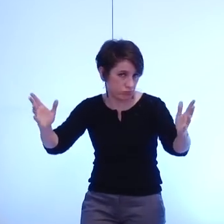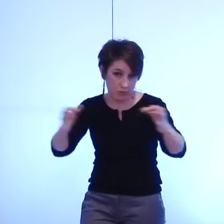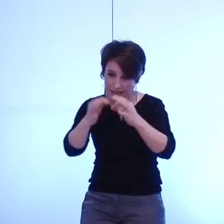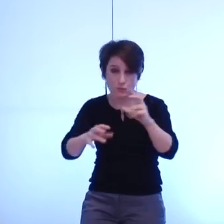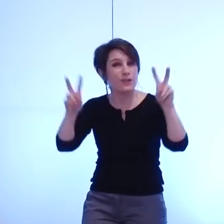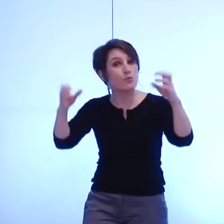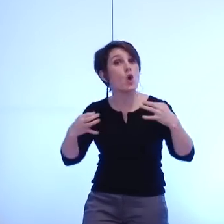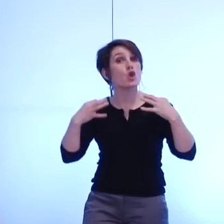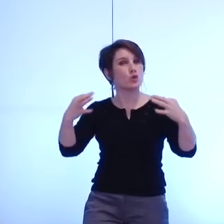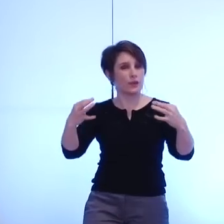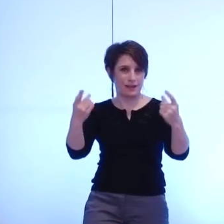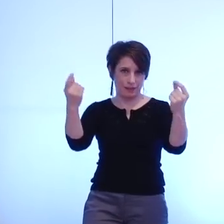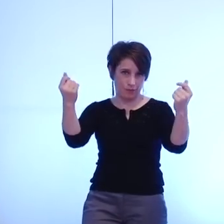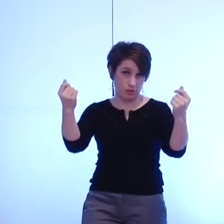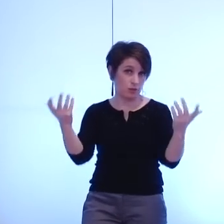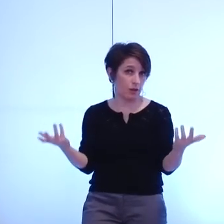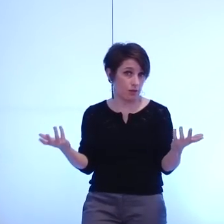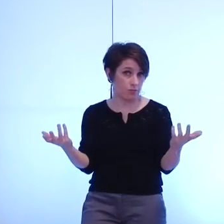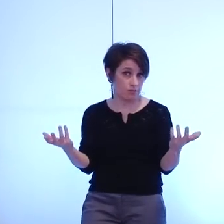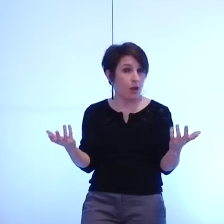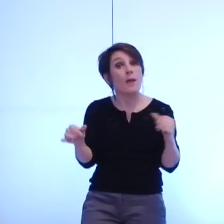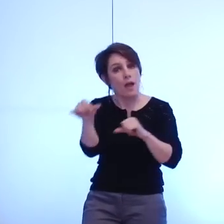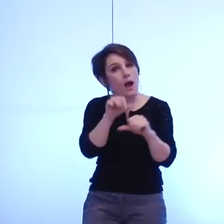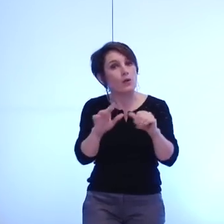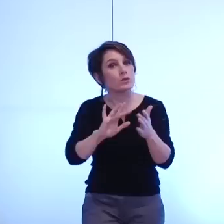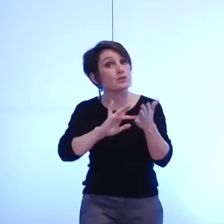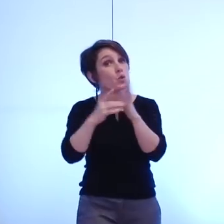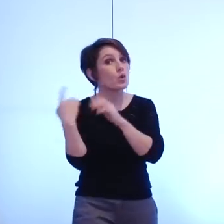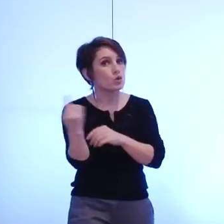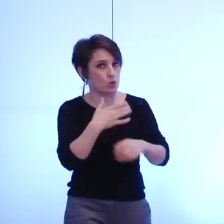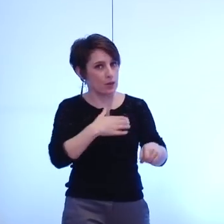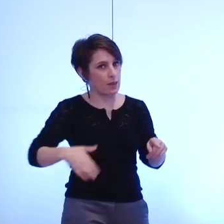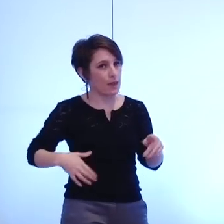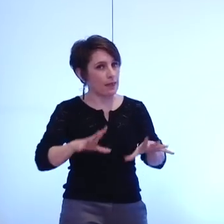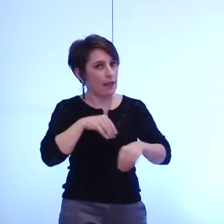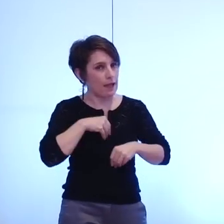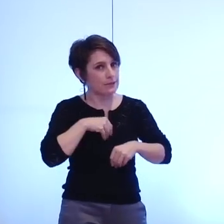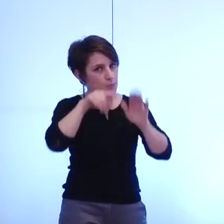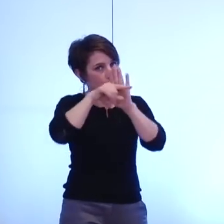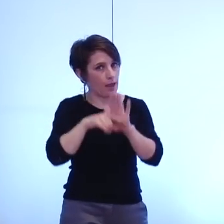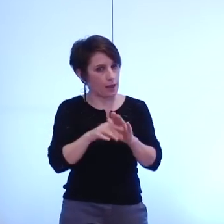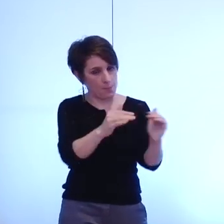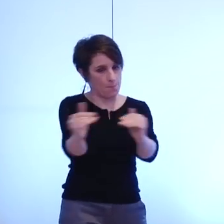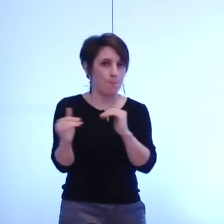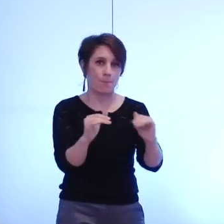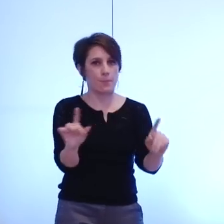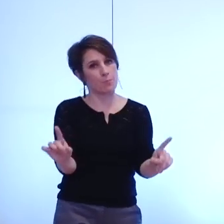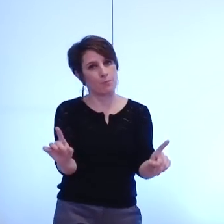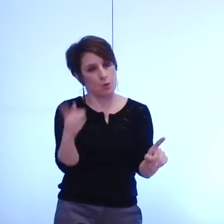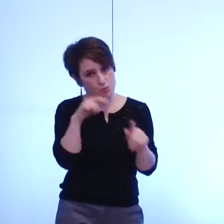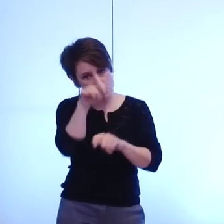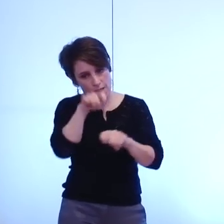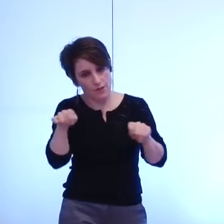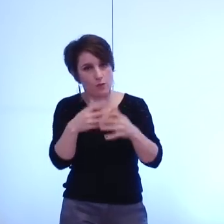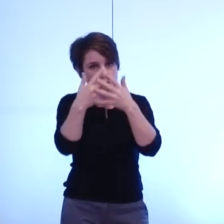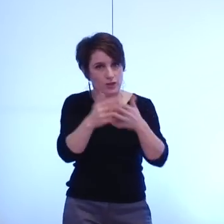financière si tant est que l'ensemble des communes joue évidemment le jeu avec sincérité de l'évaluation des charges